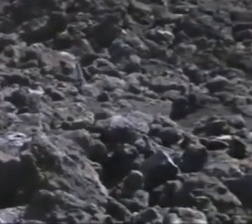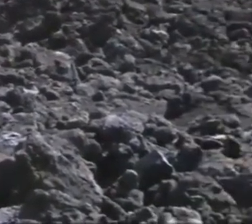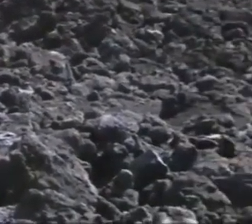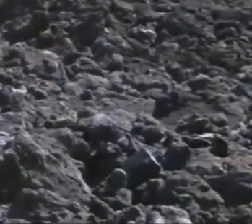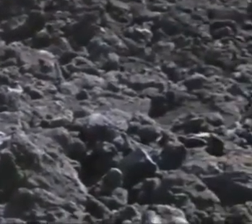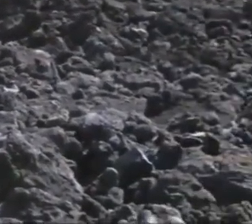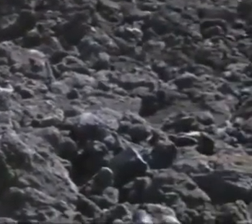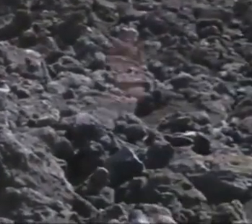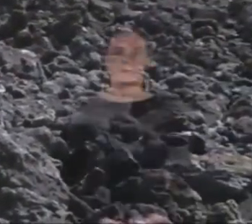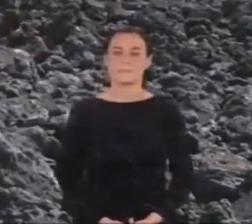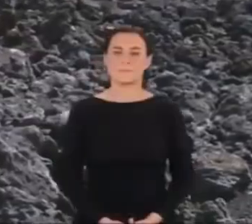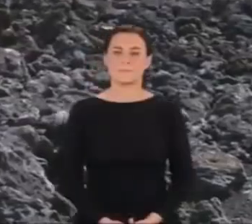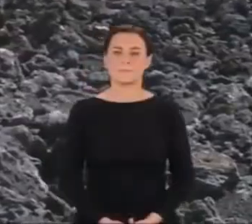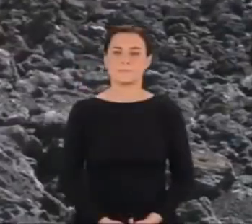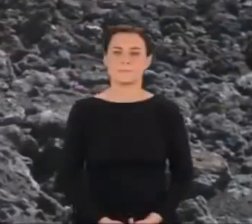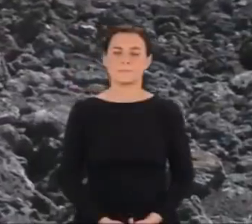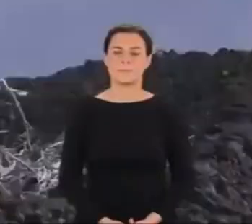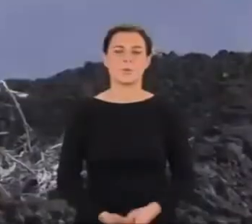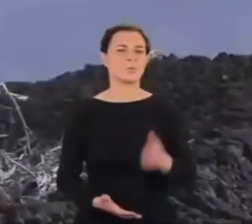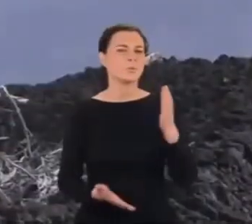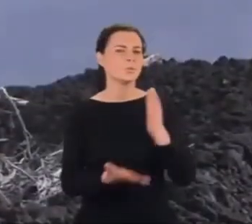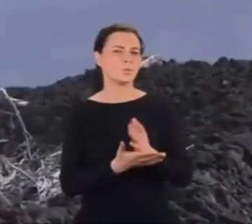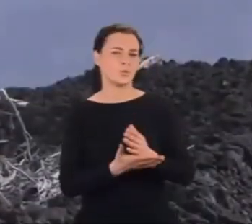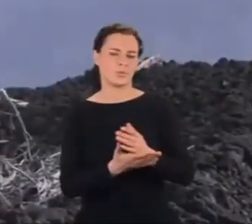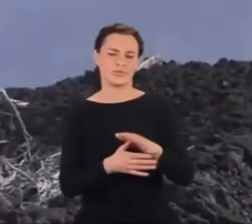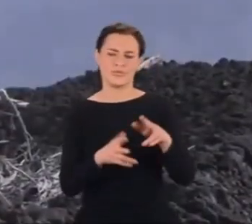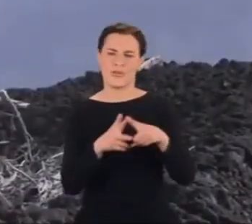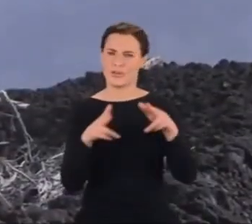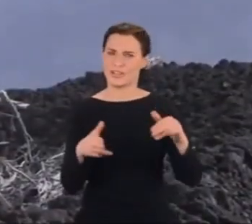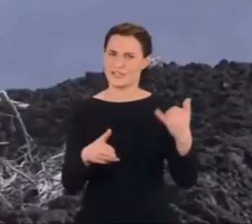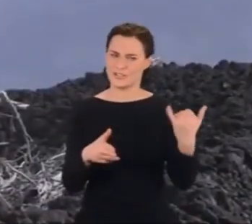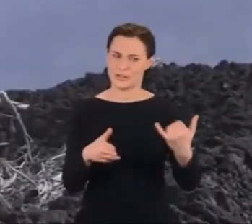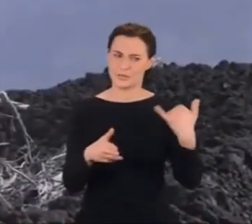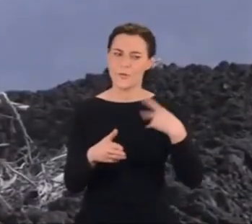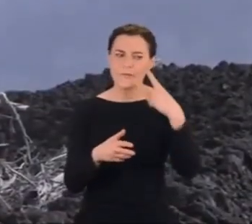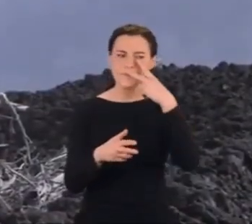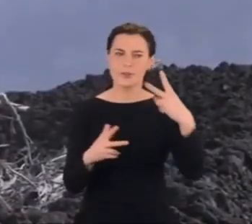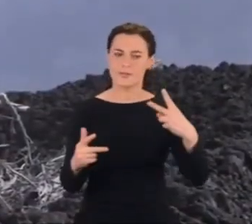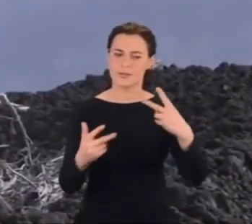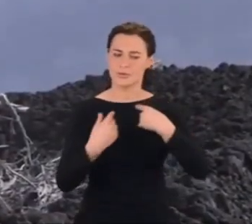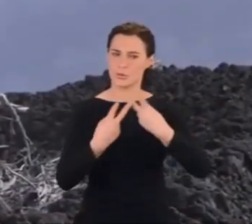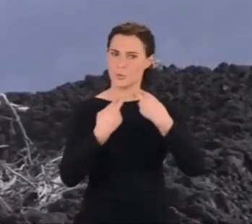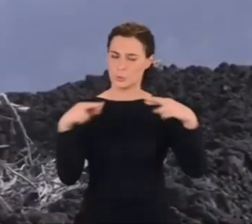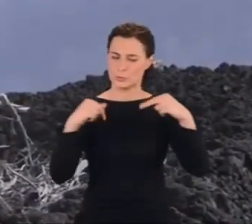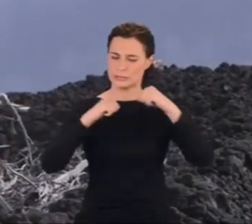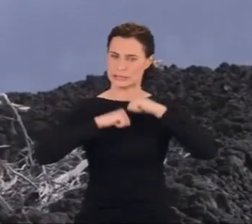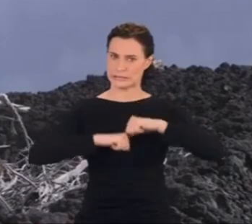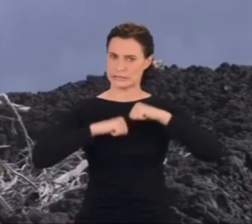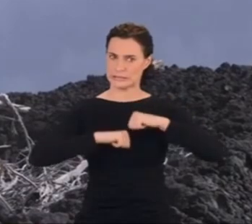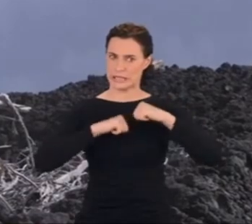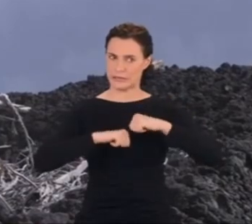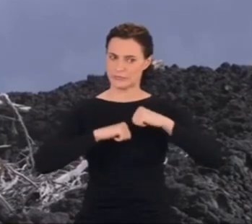Już w dzieciństwie dostrzega różnicę między tym, jaki jest, a tym, jak chcą go widzieć inni.